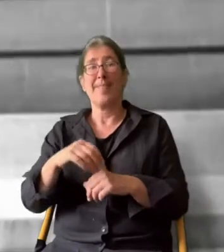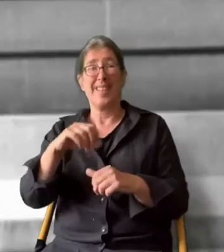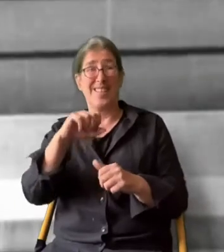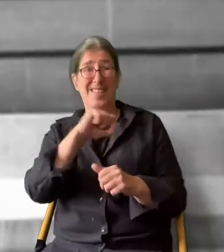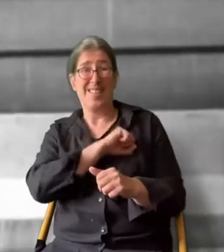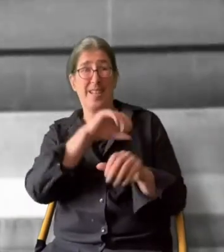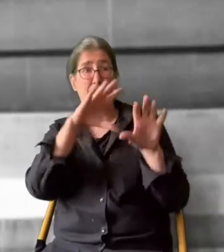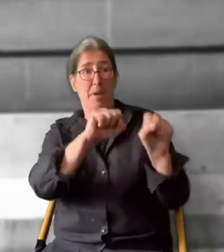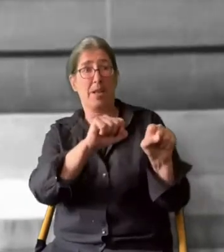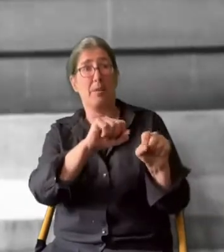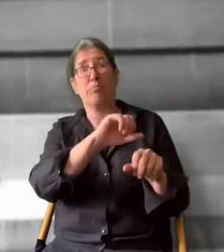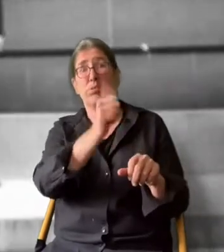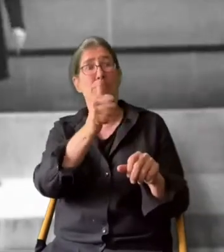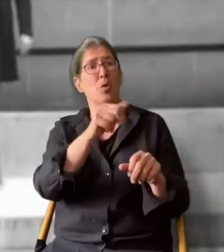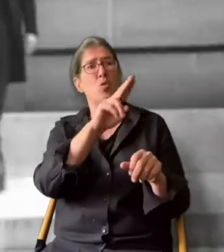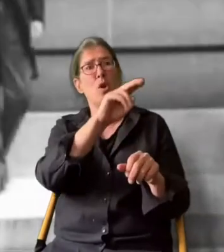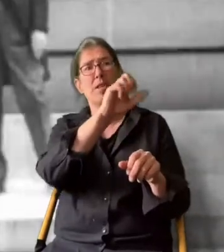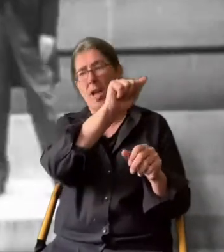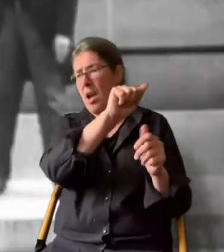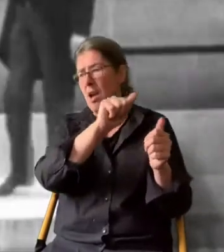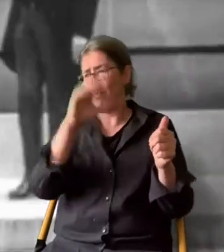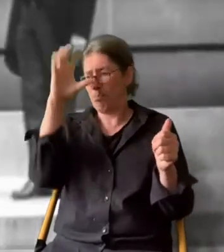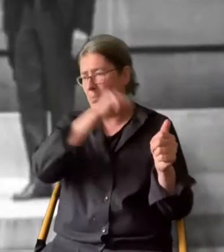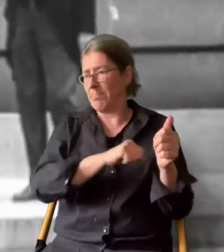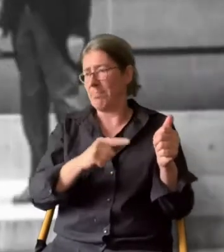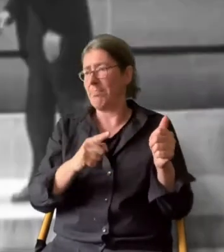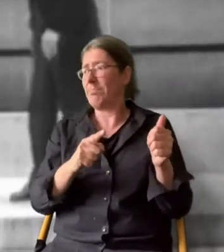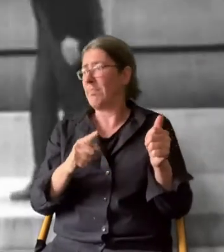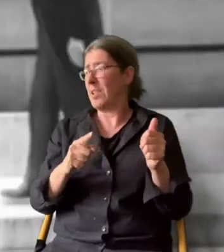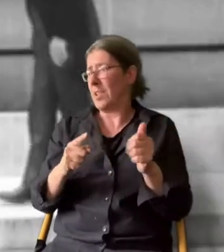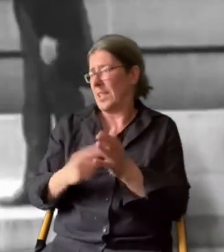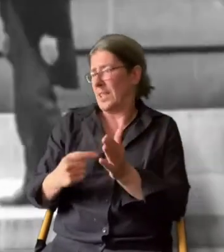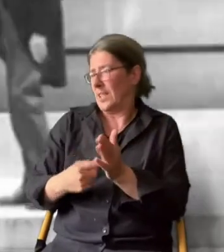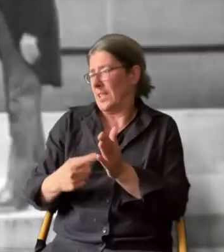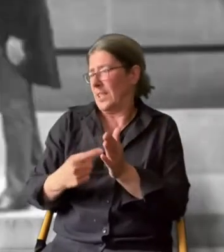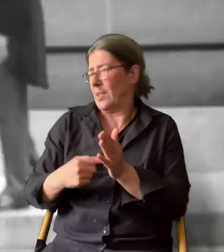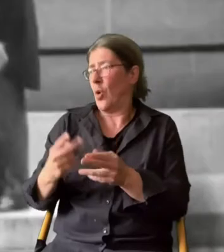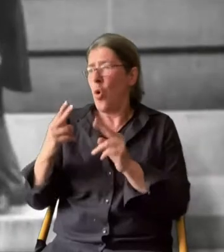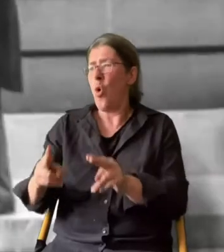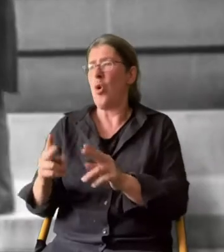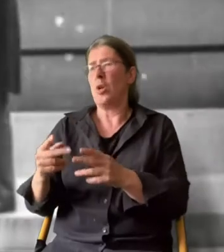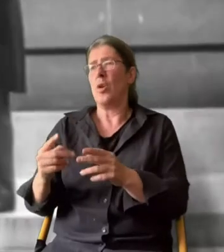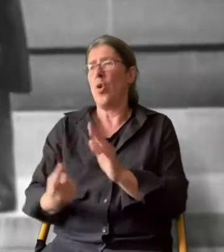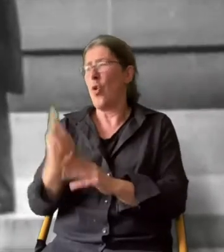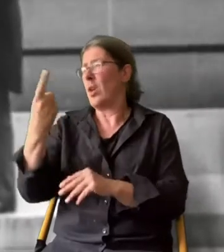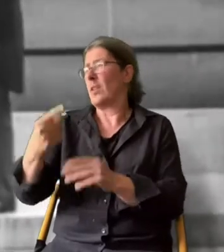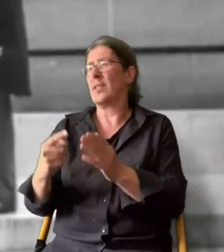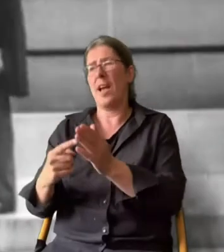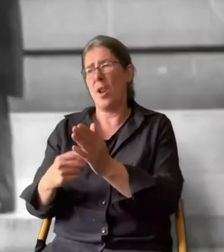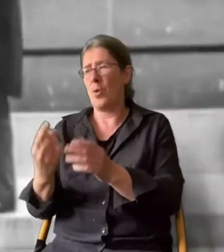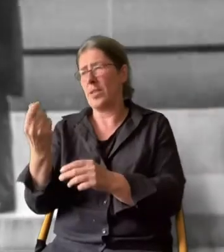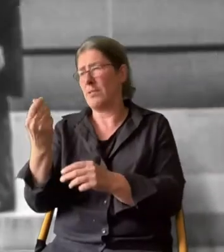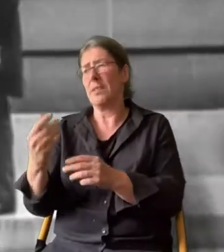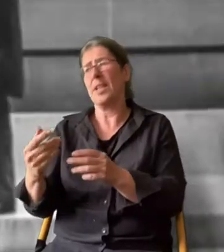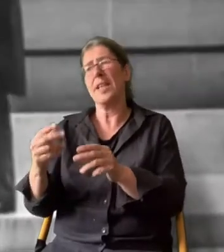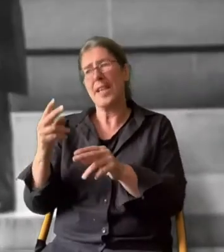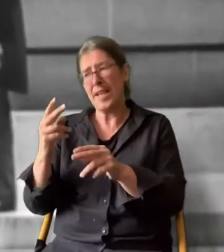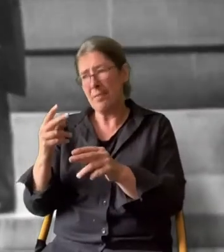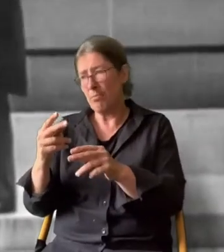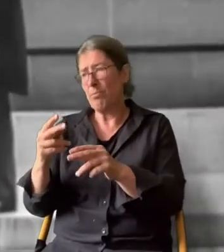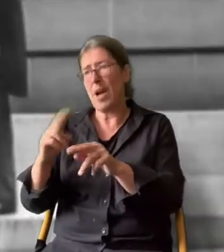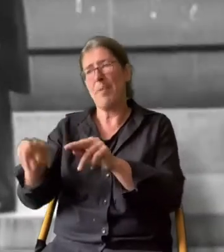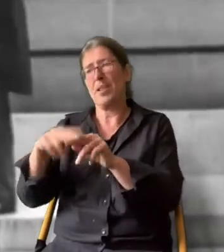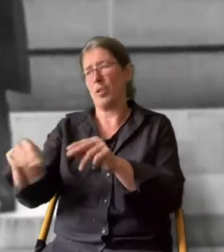Die Siegermächte, allen voran die USA, erkennen, dass die hohen Zahlungen von Kriegsentschädigungen Deutschland auf Dauer